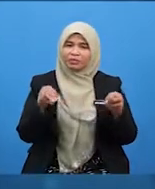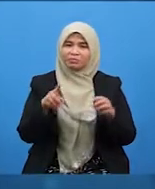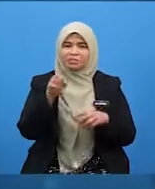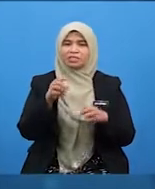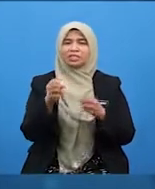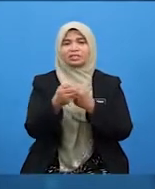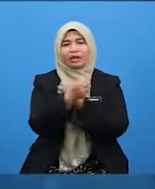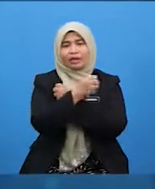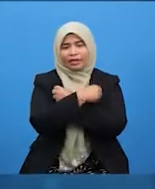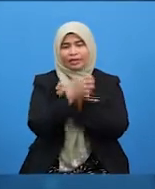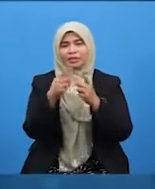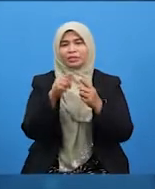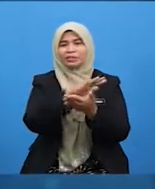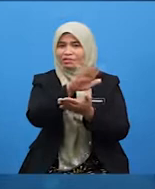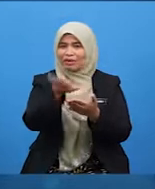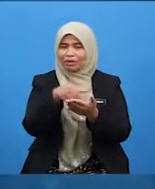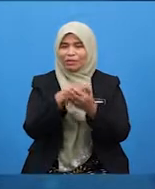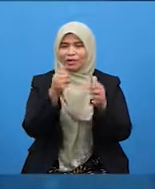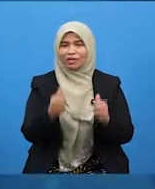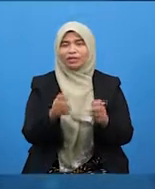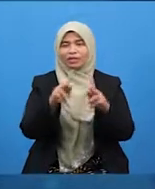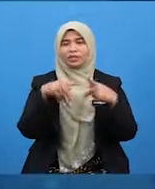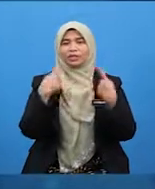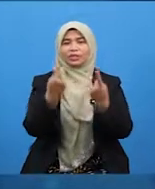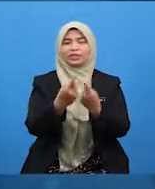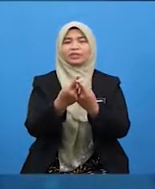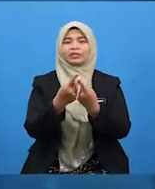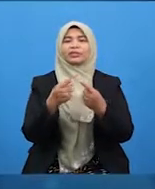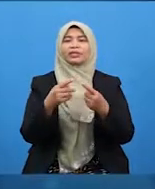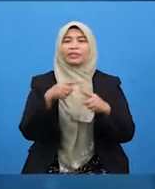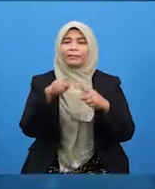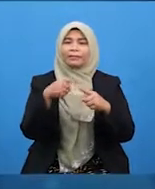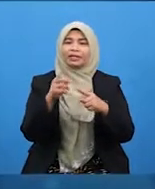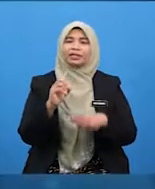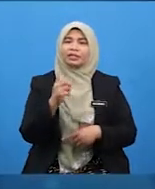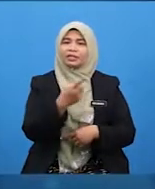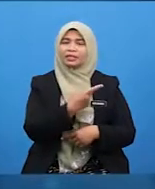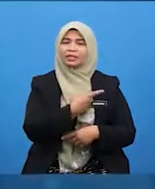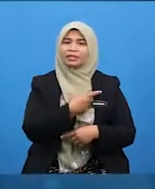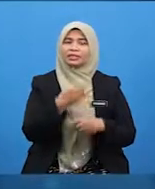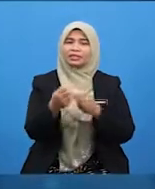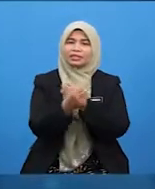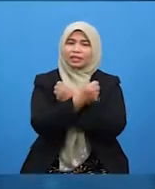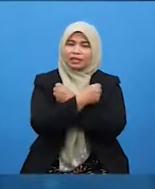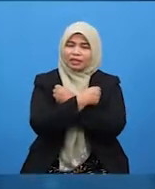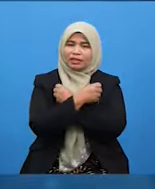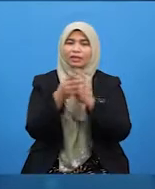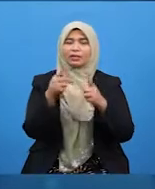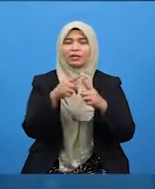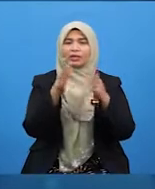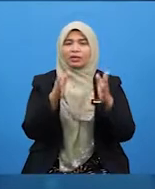semua ahli keluarga bukan? Bila kita sayangkan orang lain,